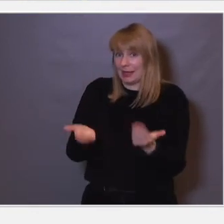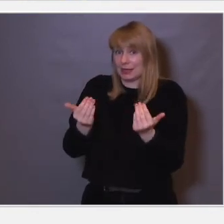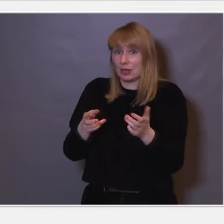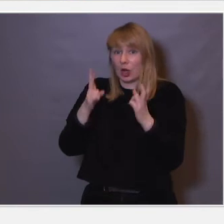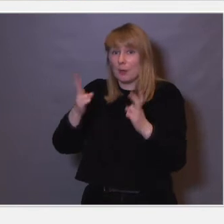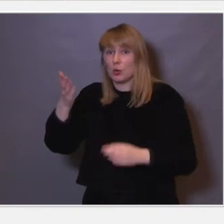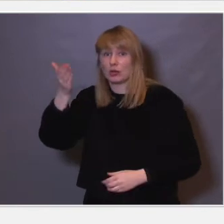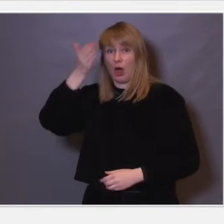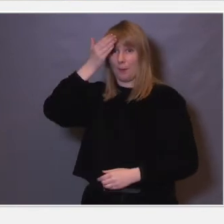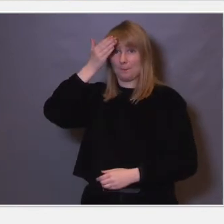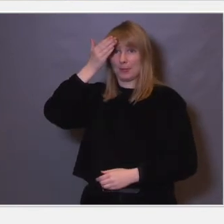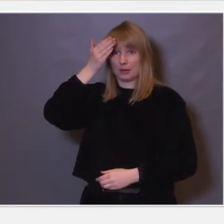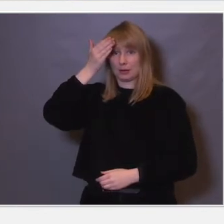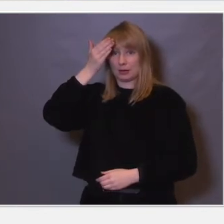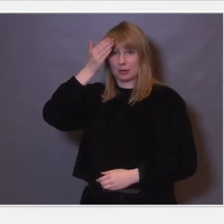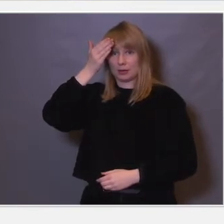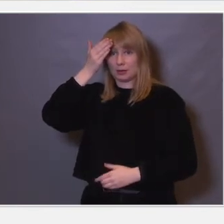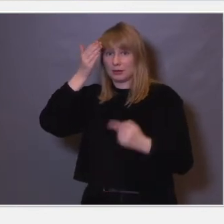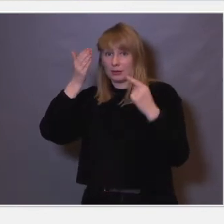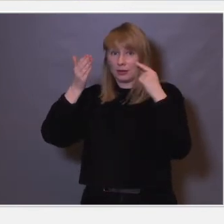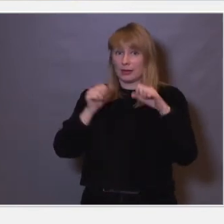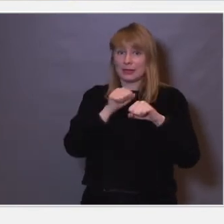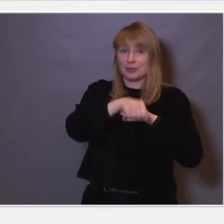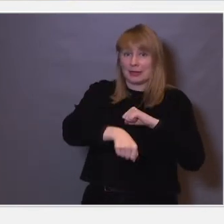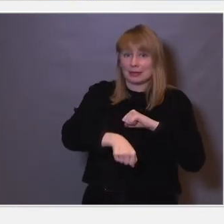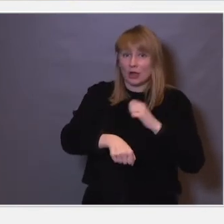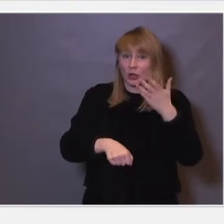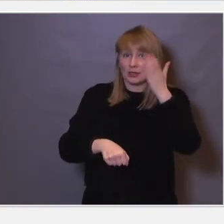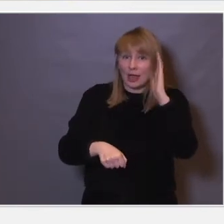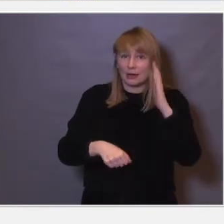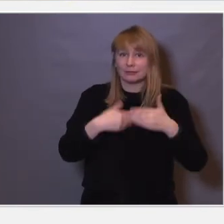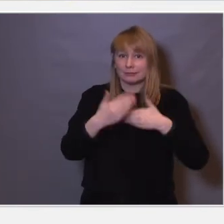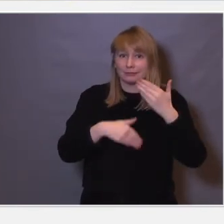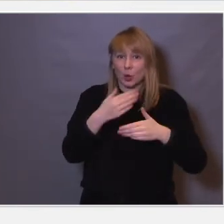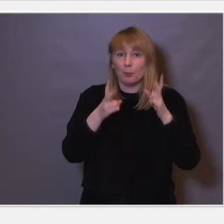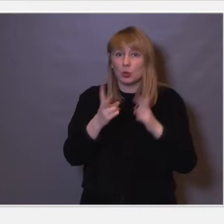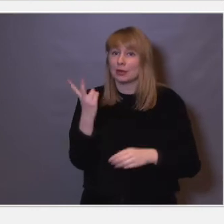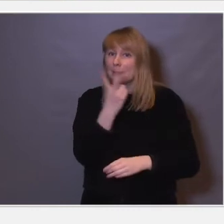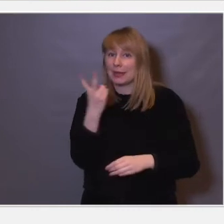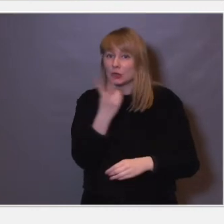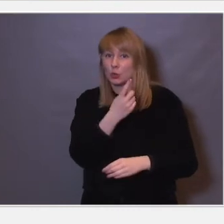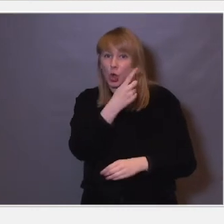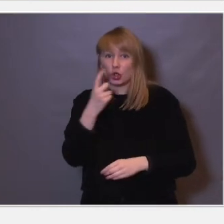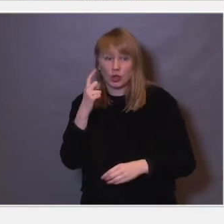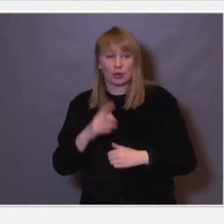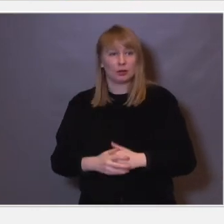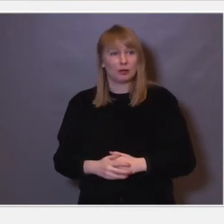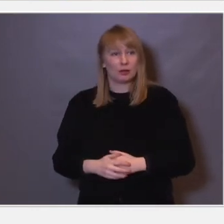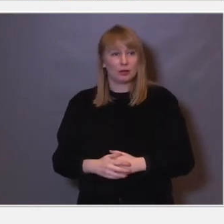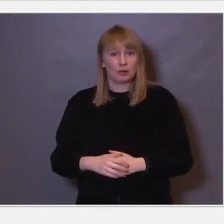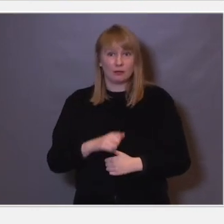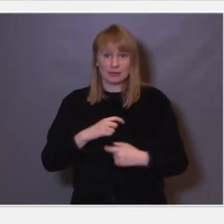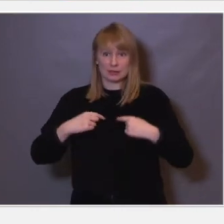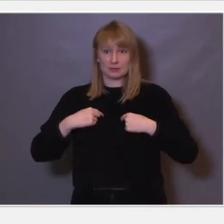en lapp på det dominerende øyet, og da tvinger du hjernen til fortsatt å bruke begge øynene. Men det er sånn at hvis jeg hadde